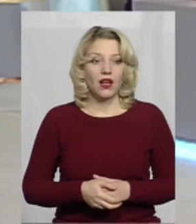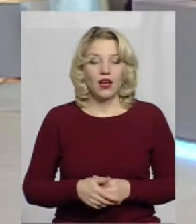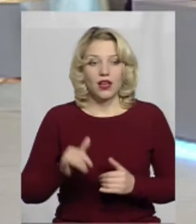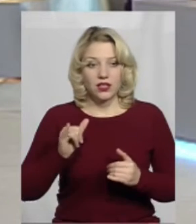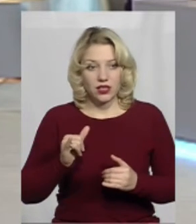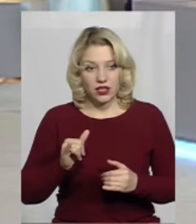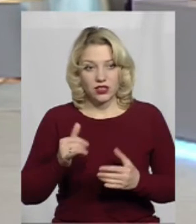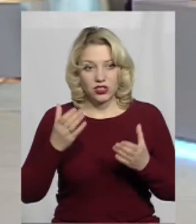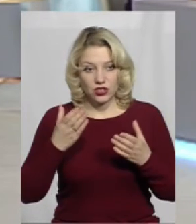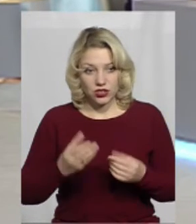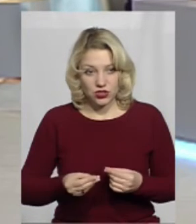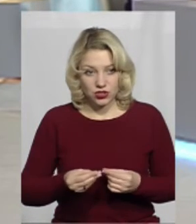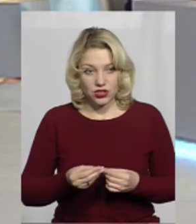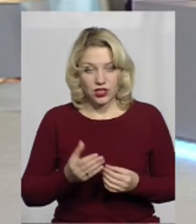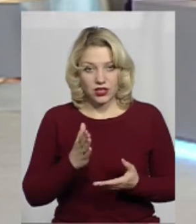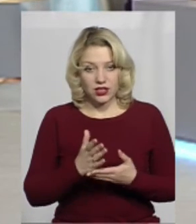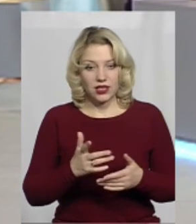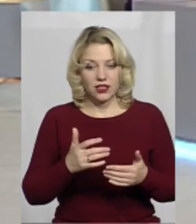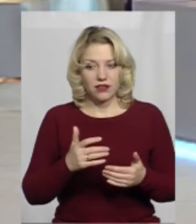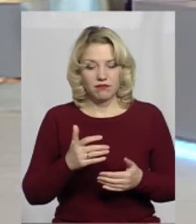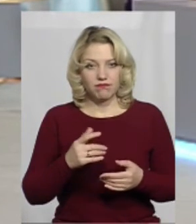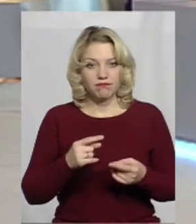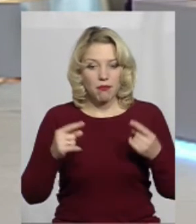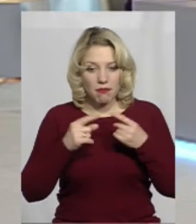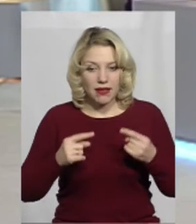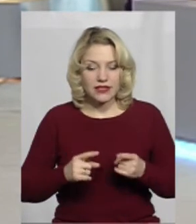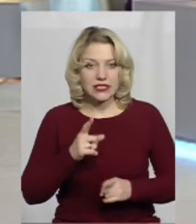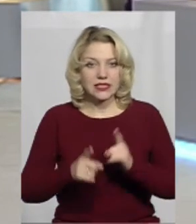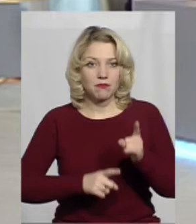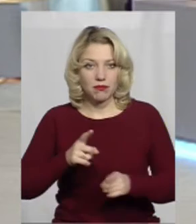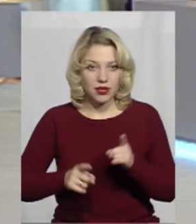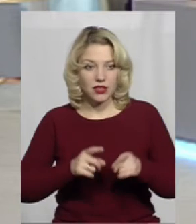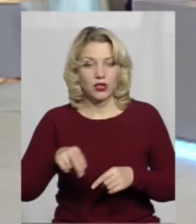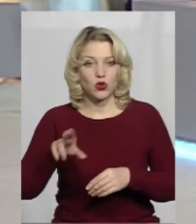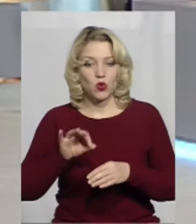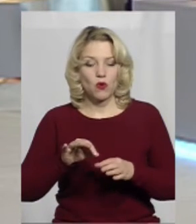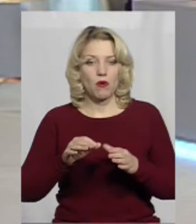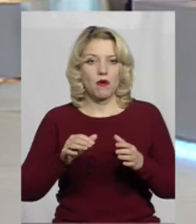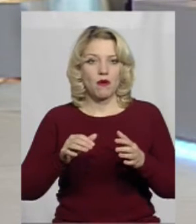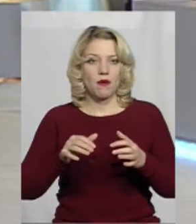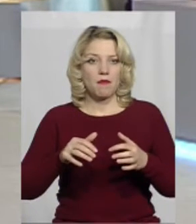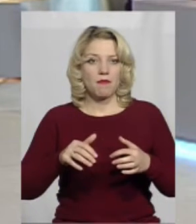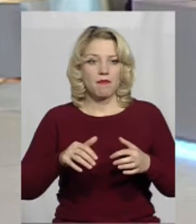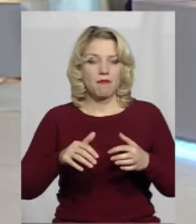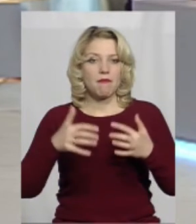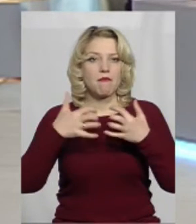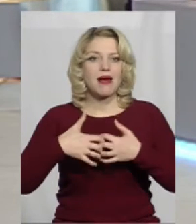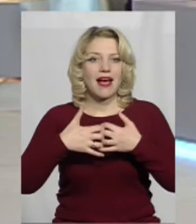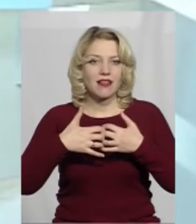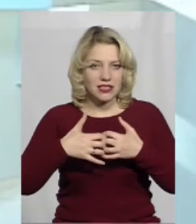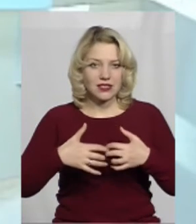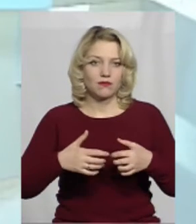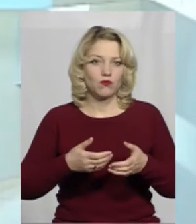також зазначити, що є сьогодні певні зміни до механізму, скажімо так, виплати